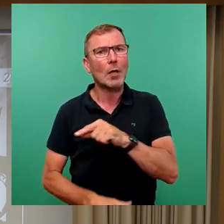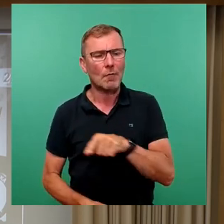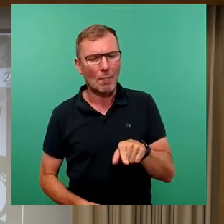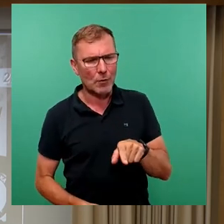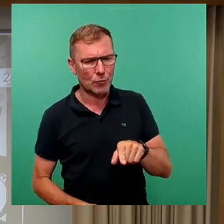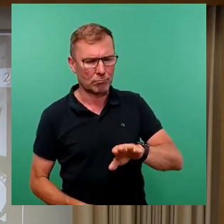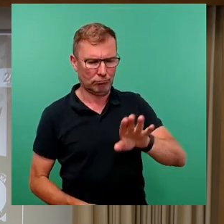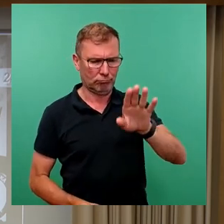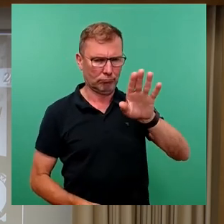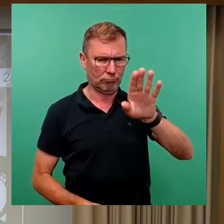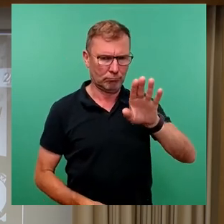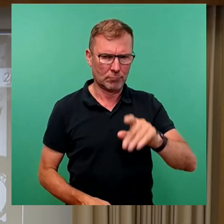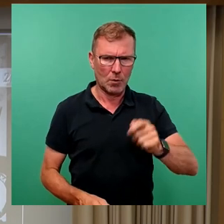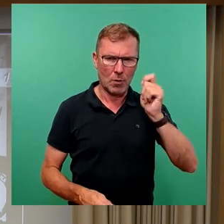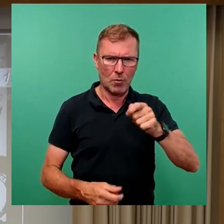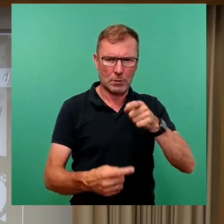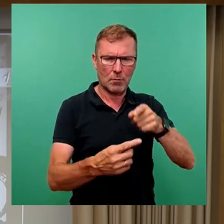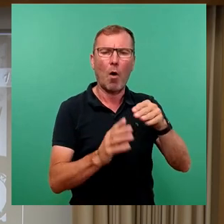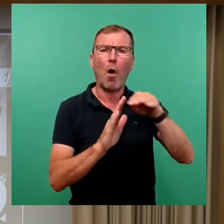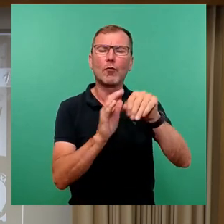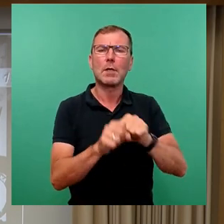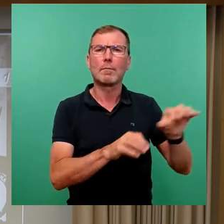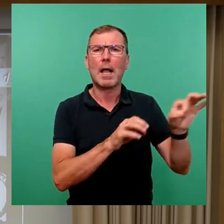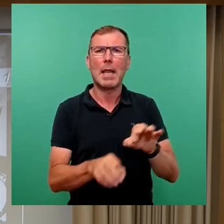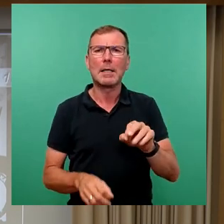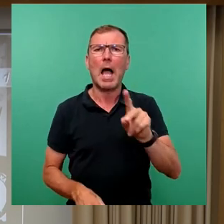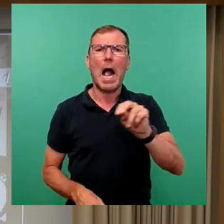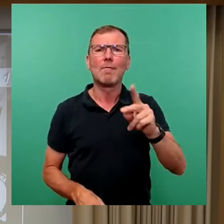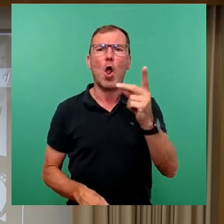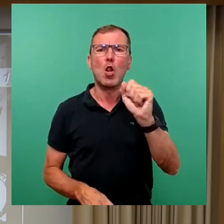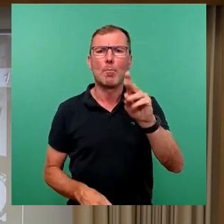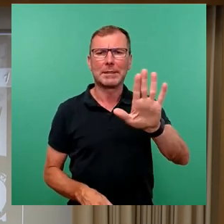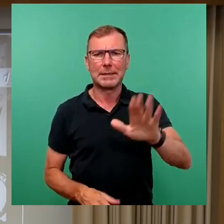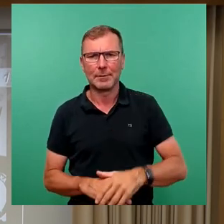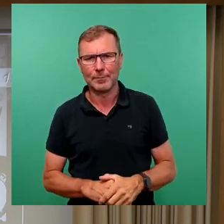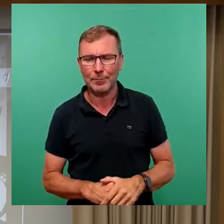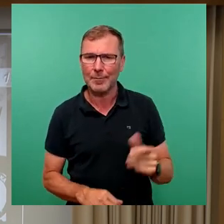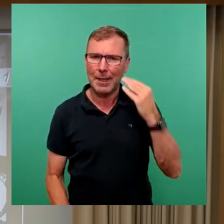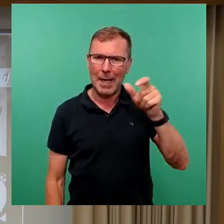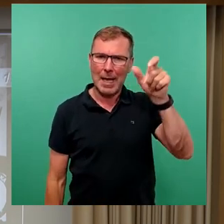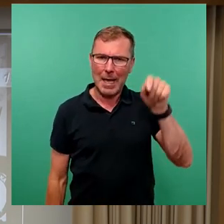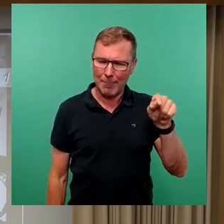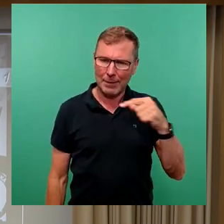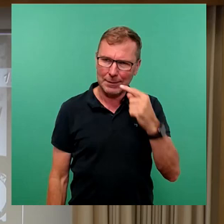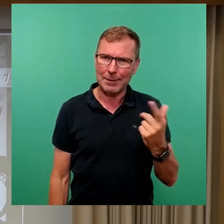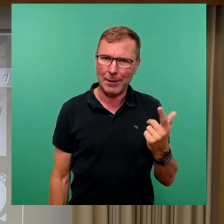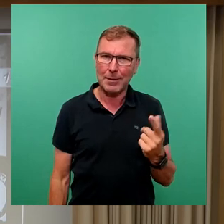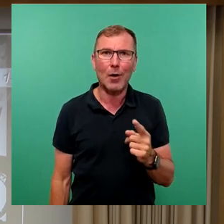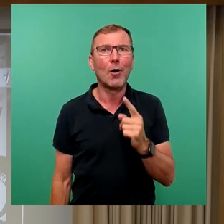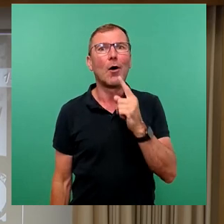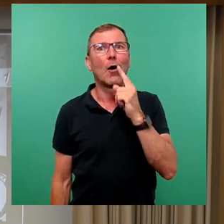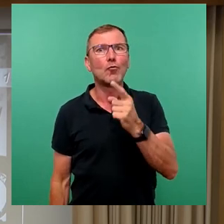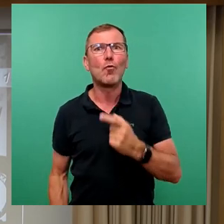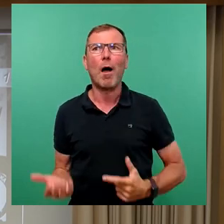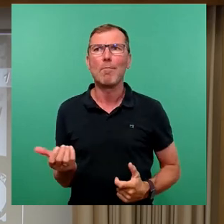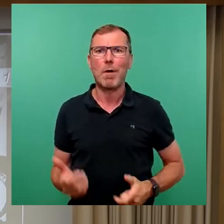tollwütigen Kettenhund los. Ordnungsamtsleiter Ralf Lüps. Ein Mann, der gesagt haben soll, er gehe nur bewaffnet in die Neustadt.